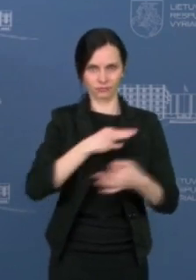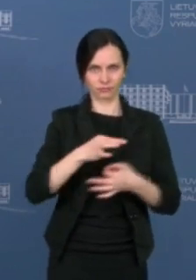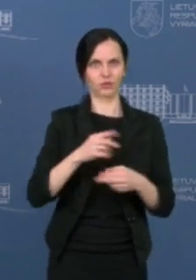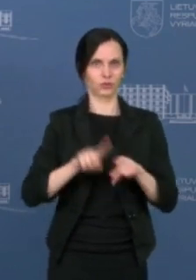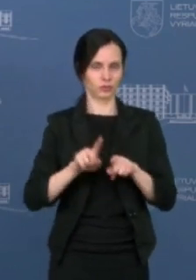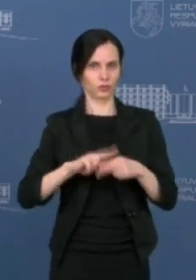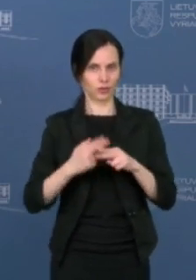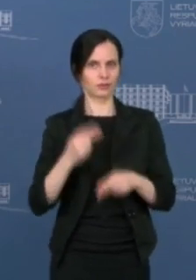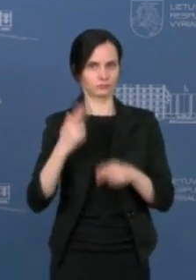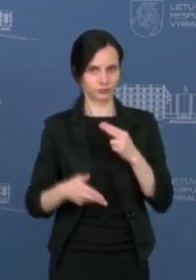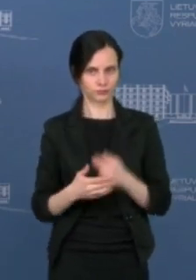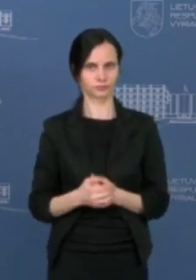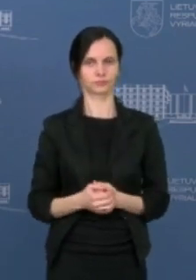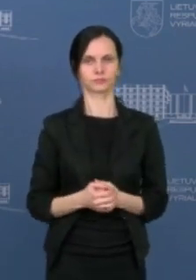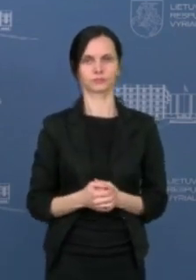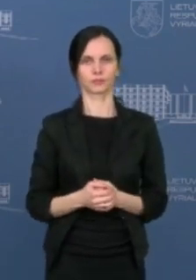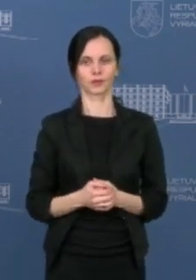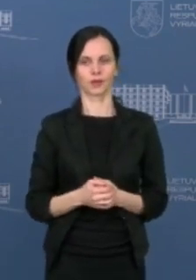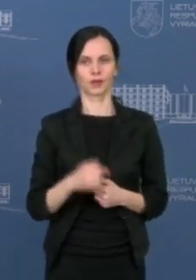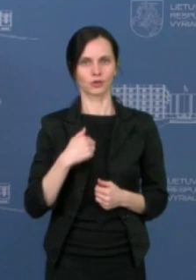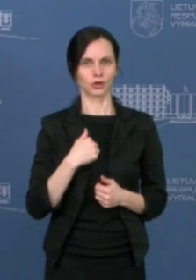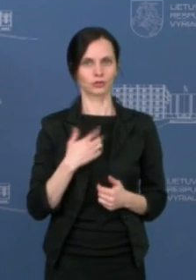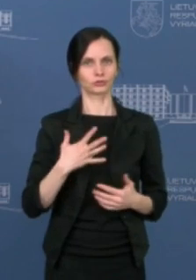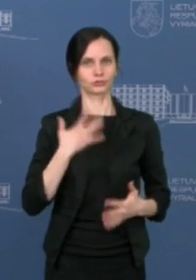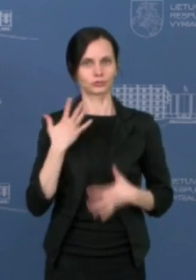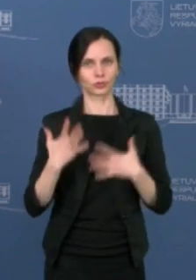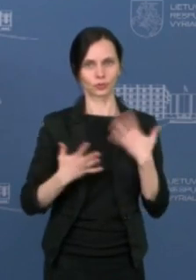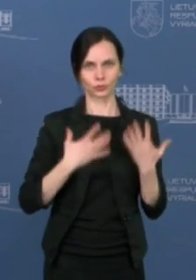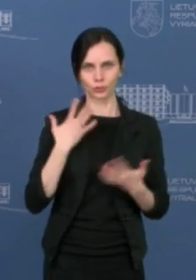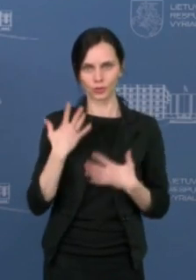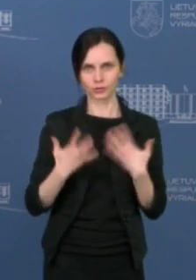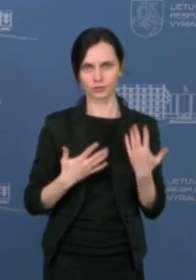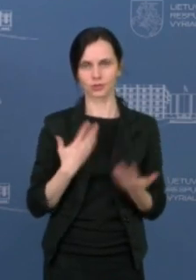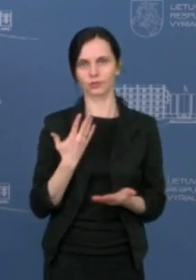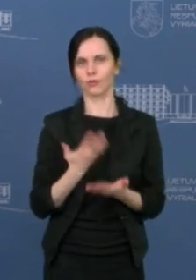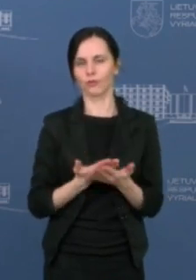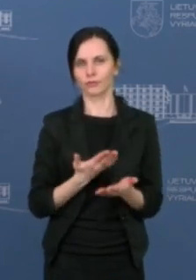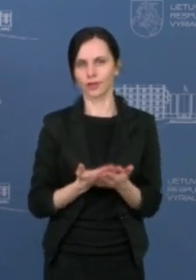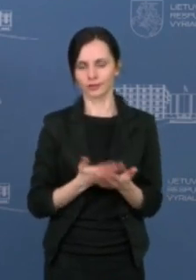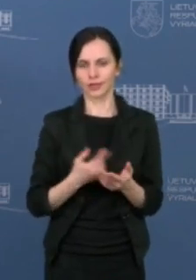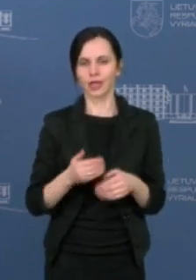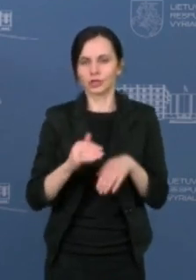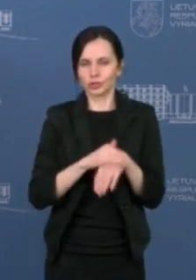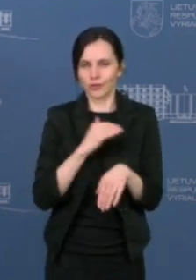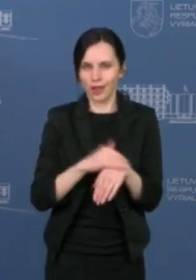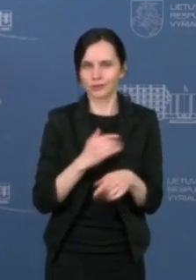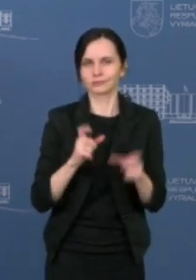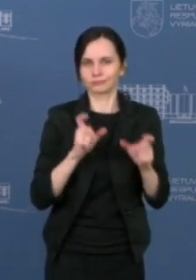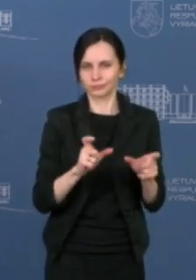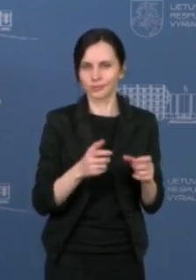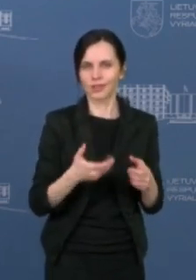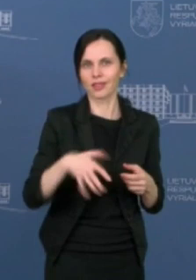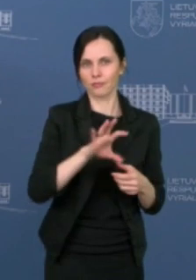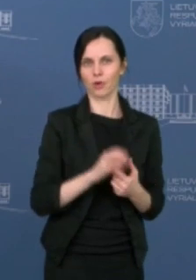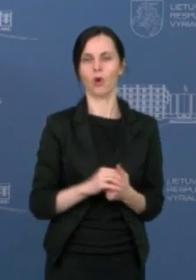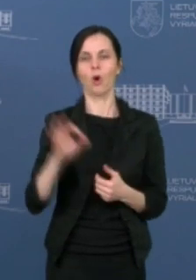Ir džiaugiuosi, kad, na, galėjome truputėlį daugiau atlaisvinti. Dabar dėl